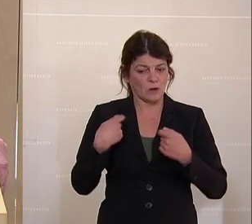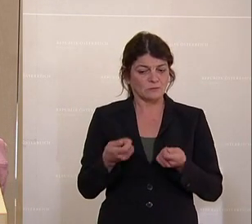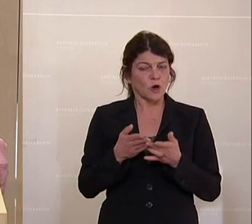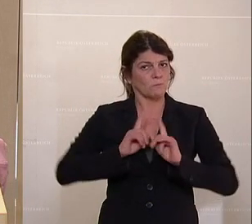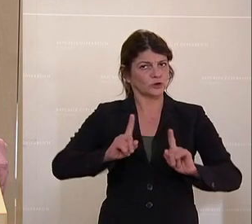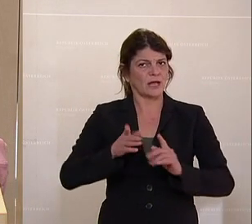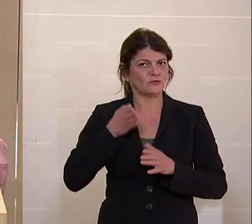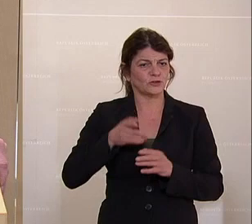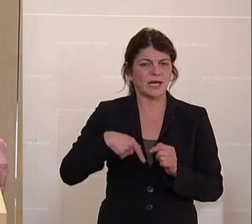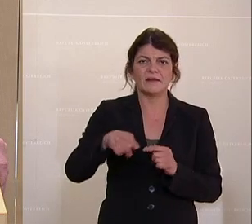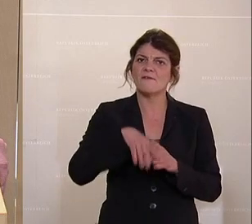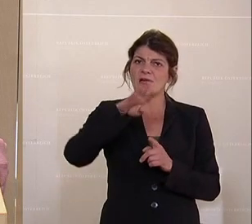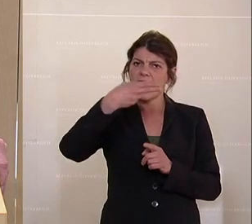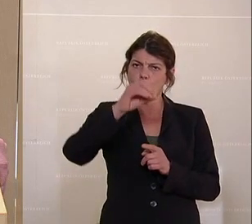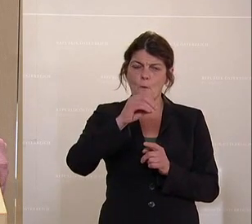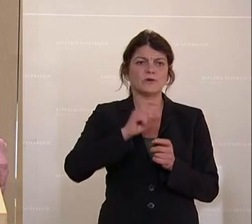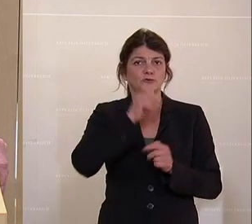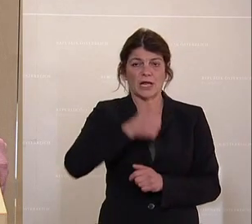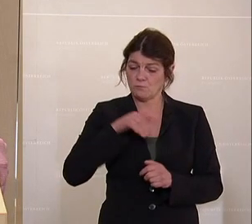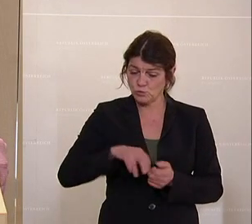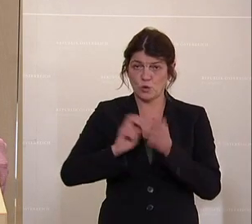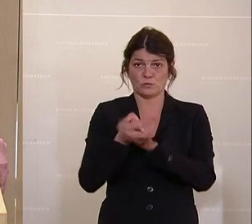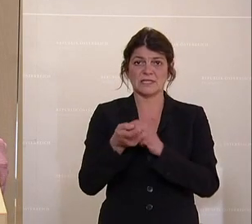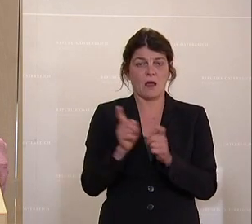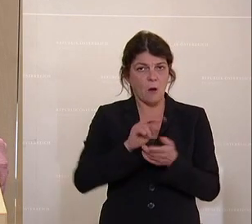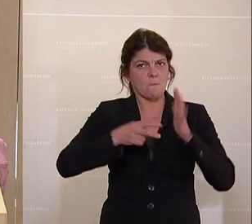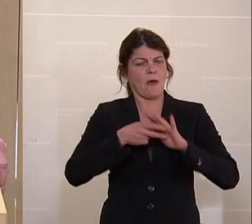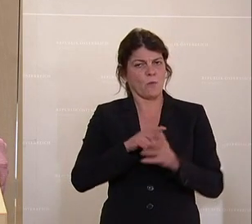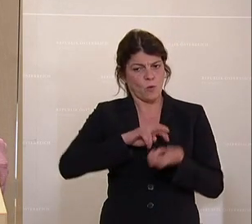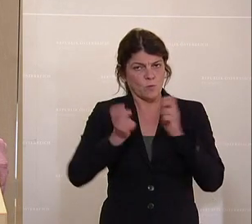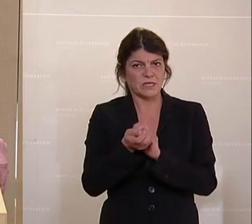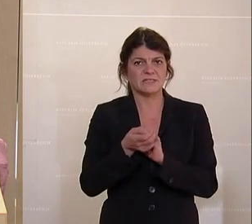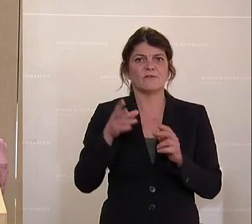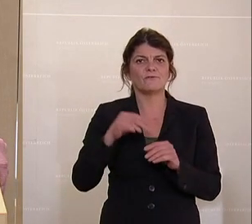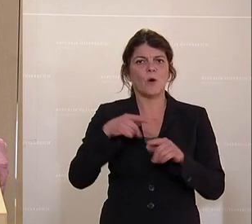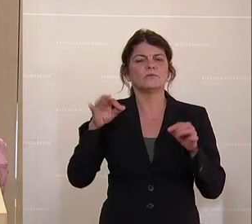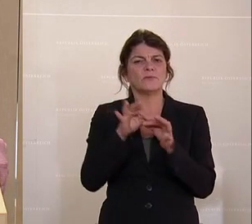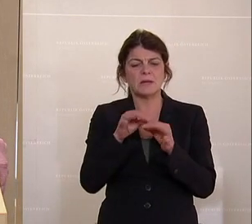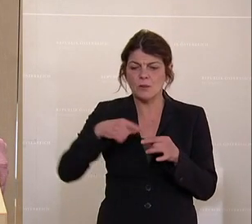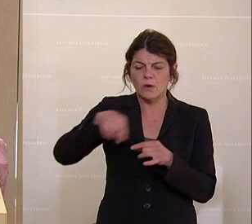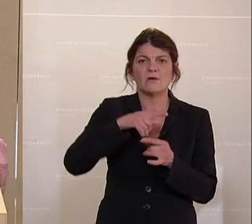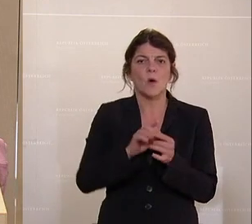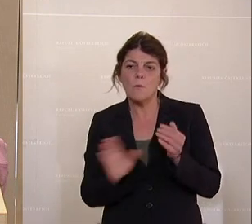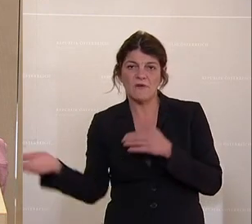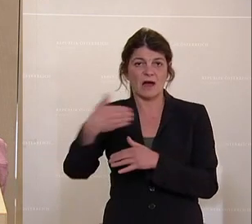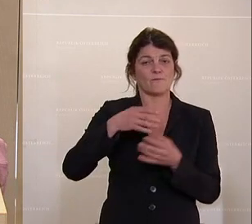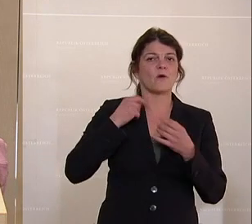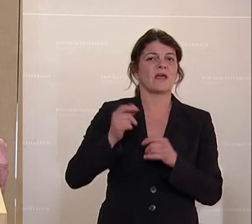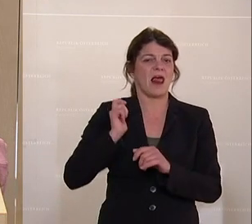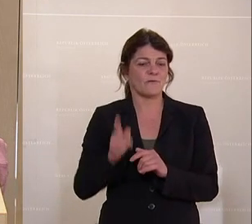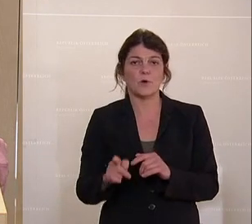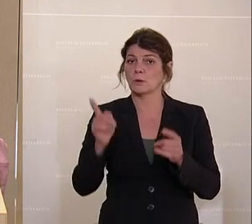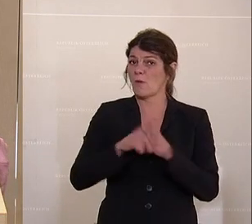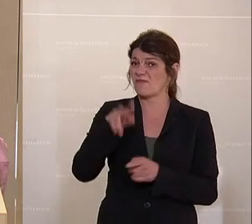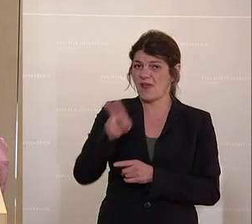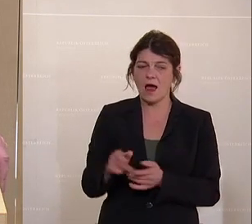nach WHO-Standards umzusetzen, inklusive Planung und Umsetzung der Knoten und Umfahrung von Klagenfurt und Villach auf